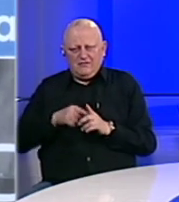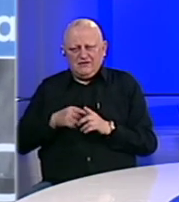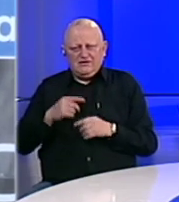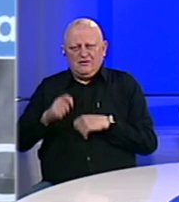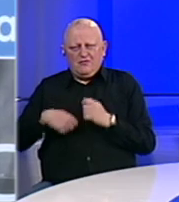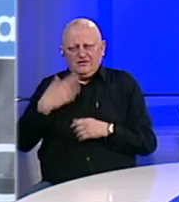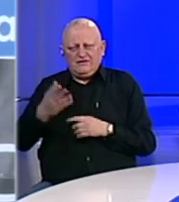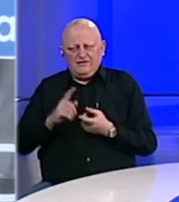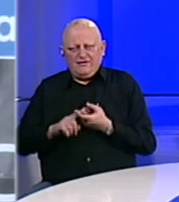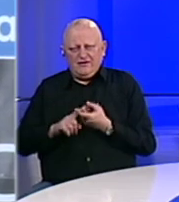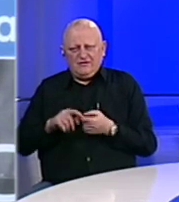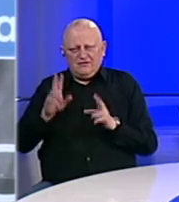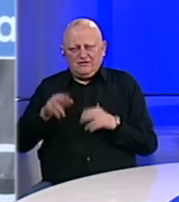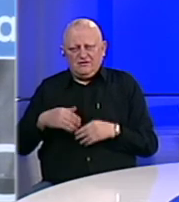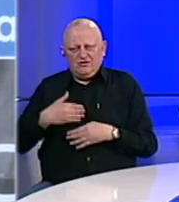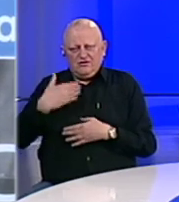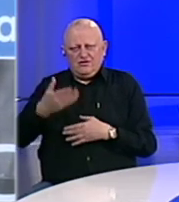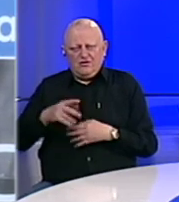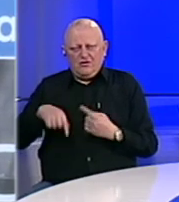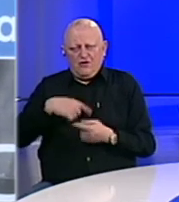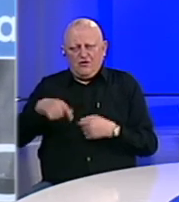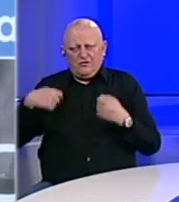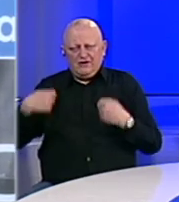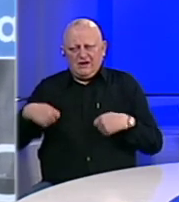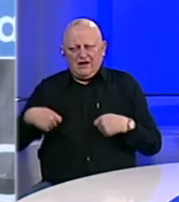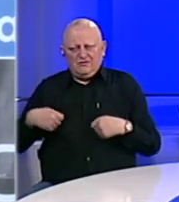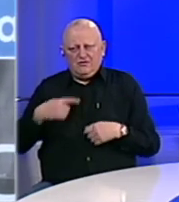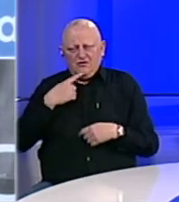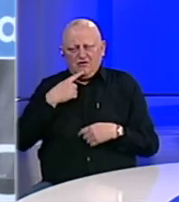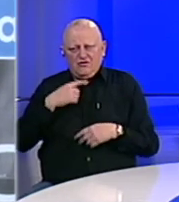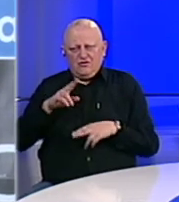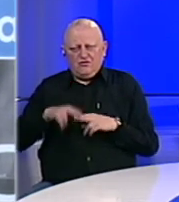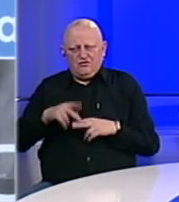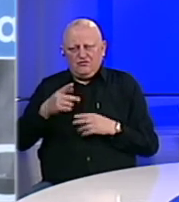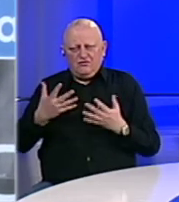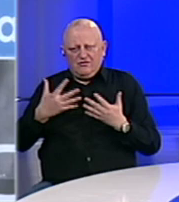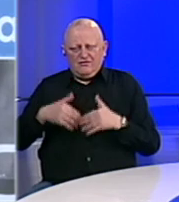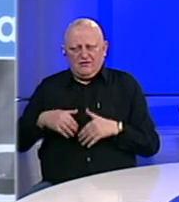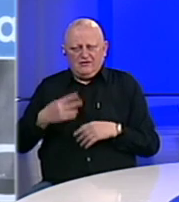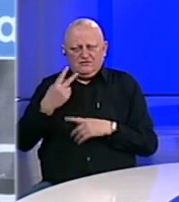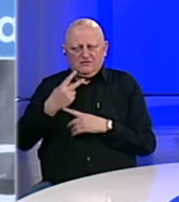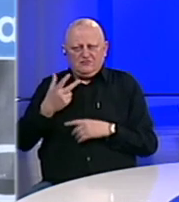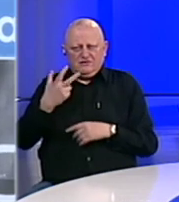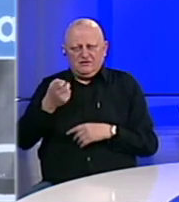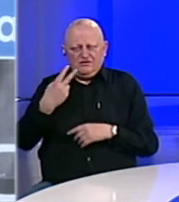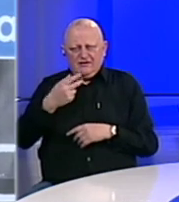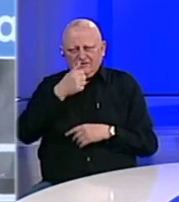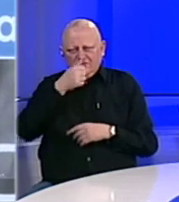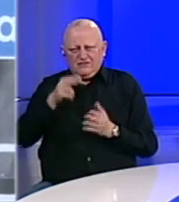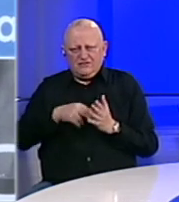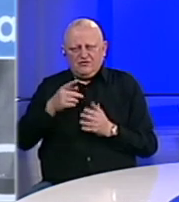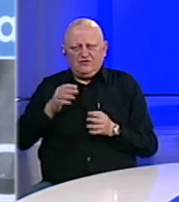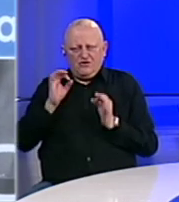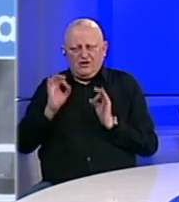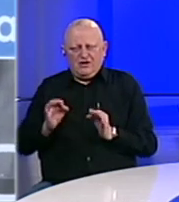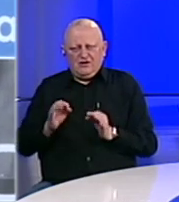poslodavci u federaciji imali dodatni obrtni kapital koji bi ostao njima u firmama oko 320 milijona marak. Dakle, to